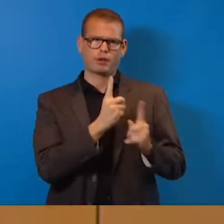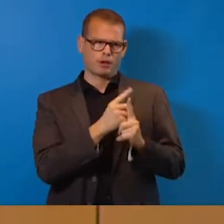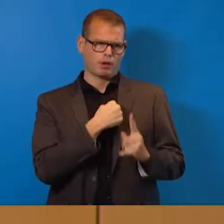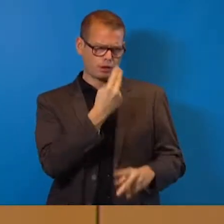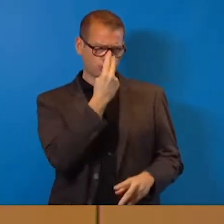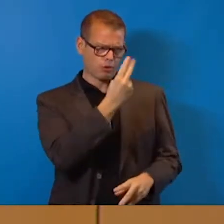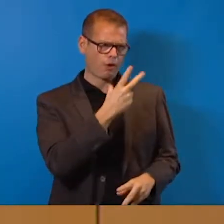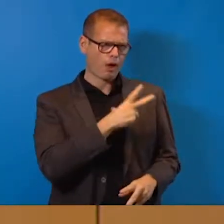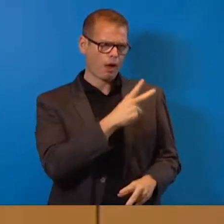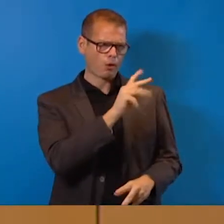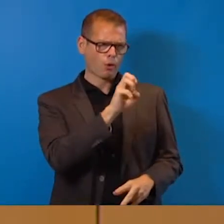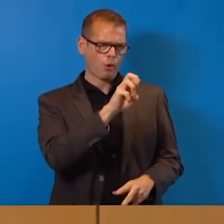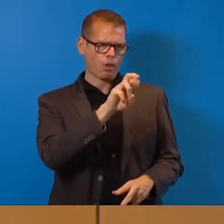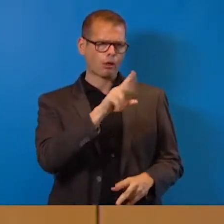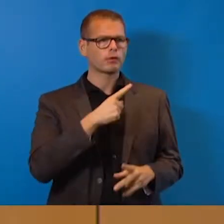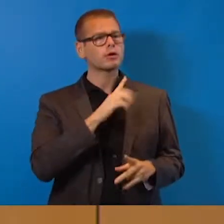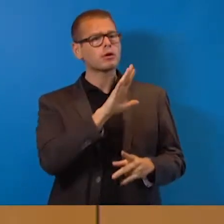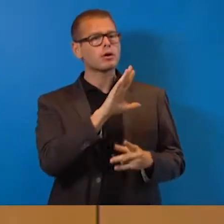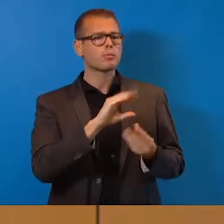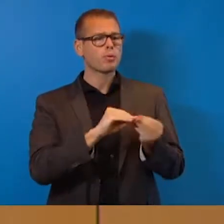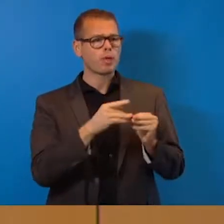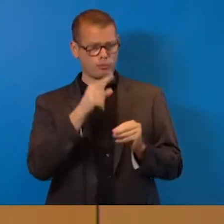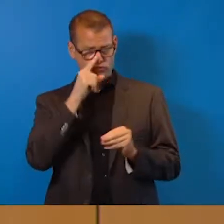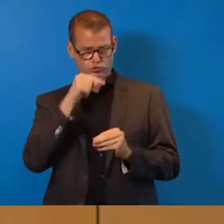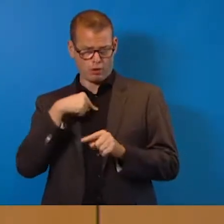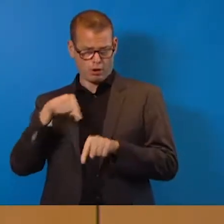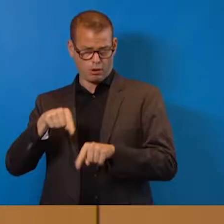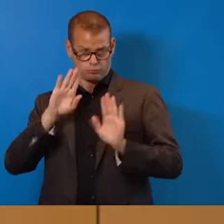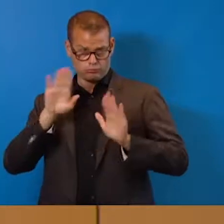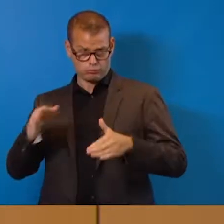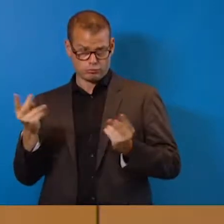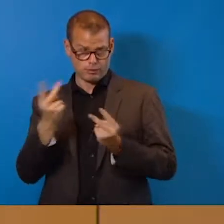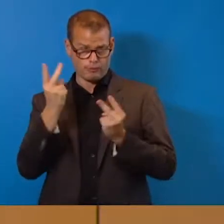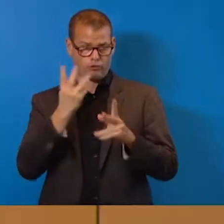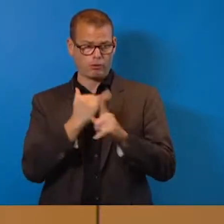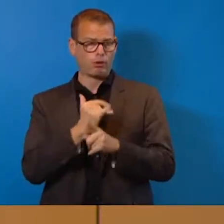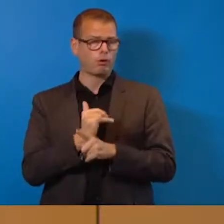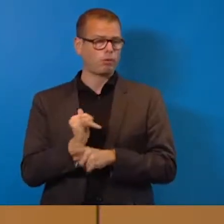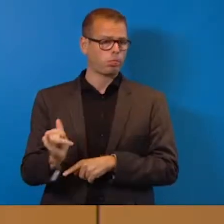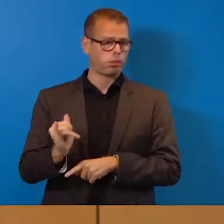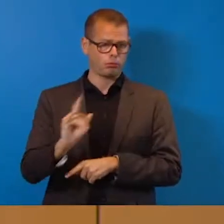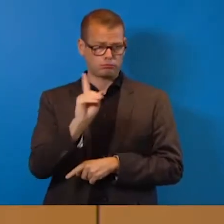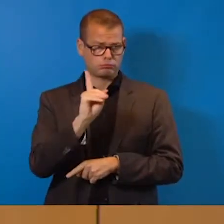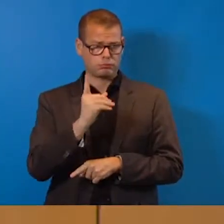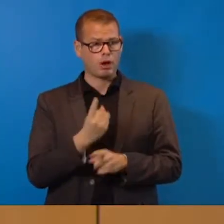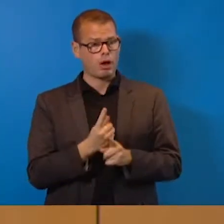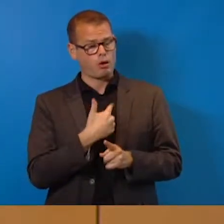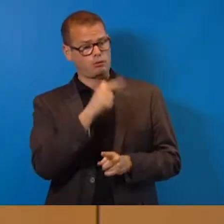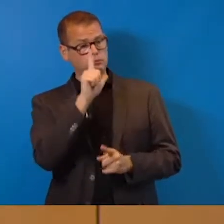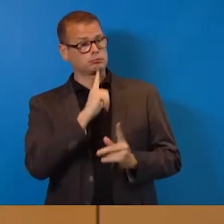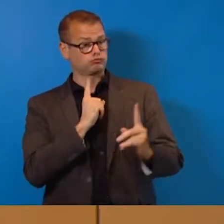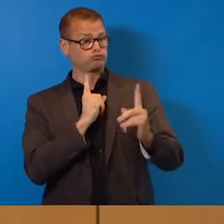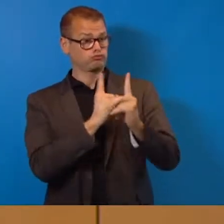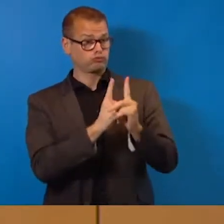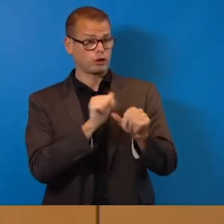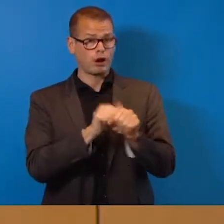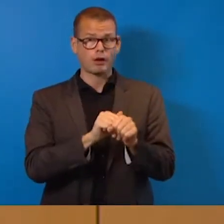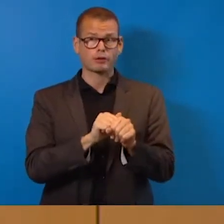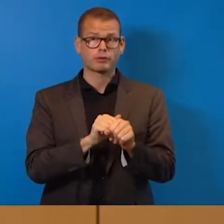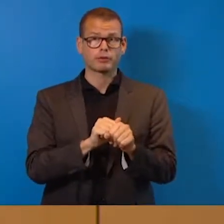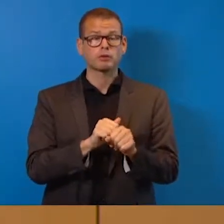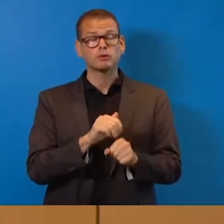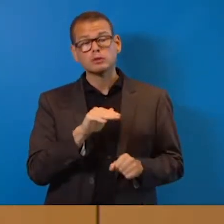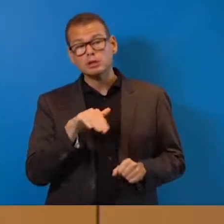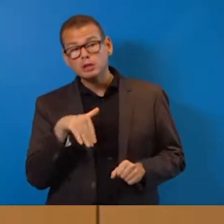da auch direkt an. Wir stellen uns auch Ihnen und den Problemen hier in Stuttgart und es gibt in der Tat Zuspitzungen,